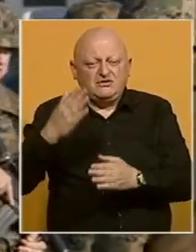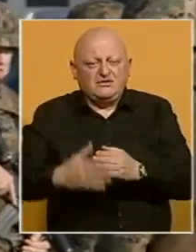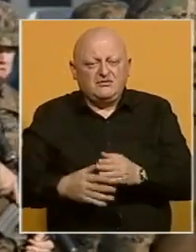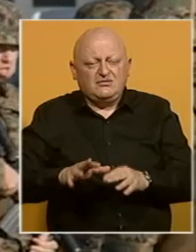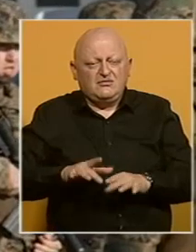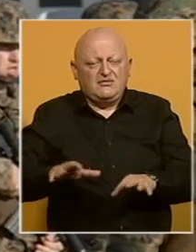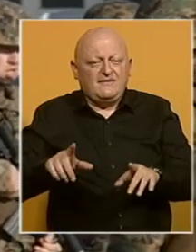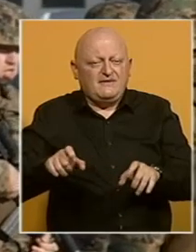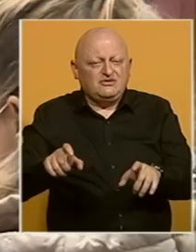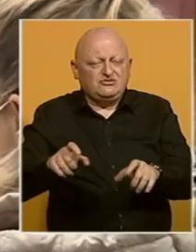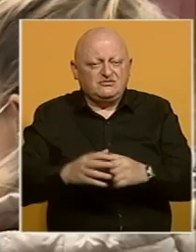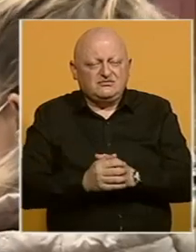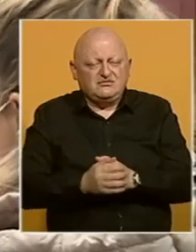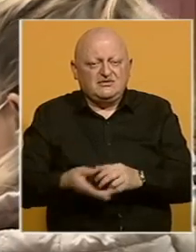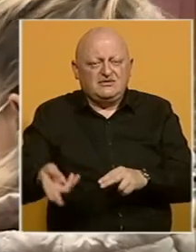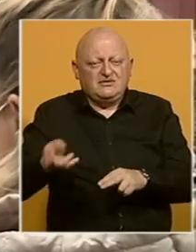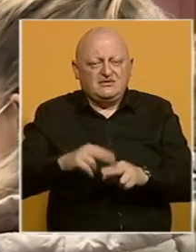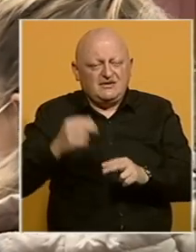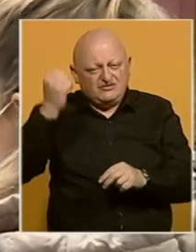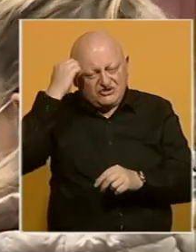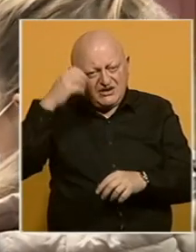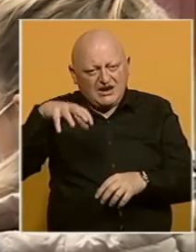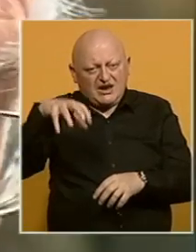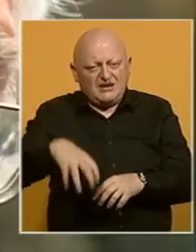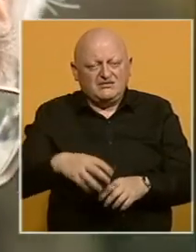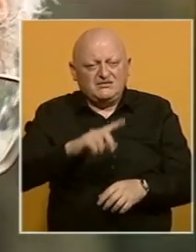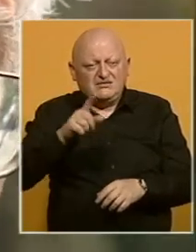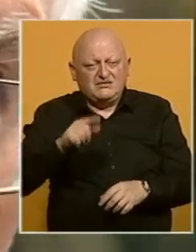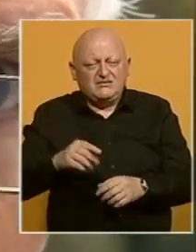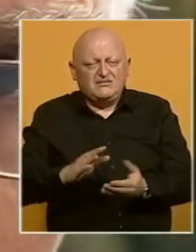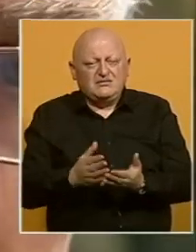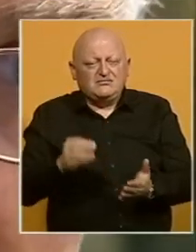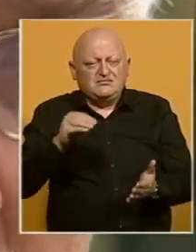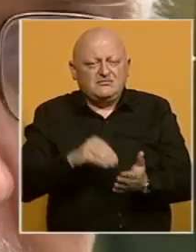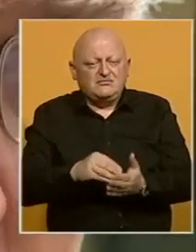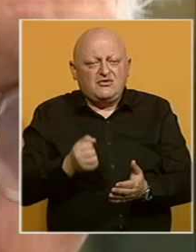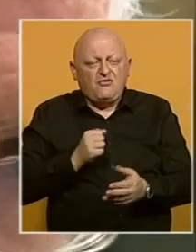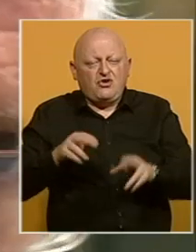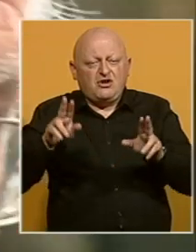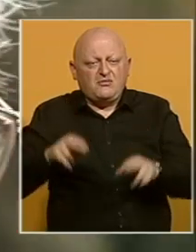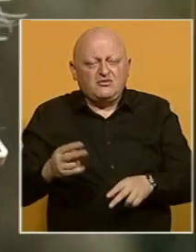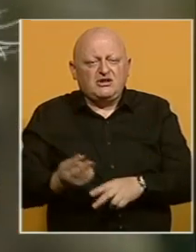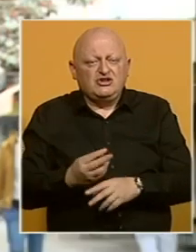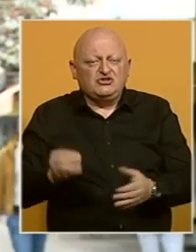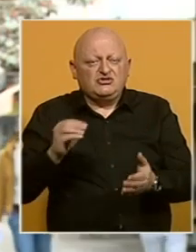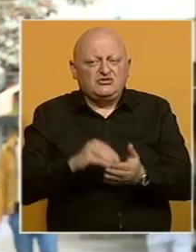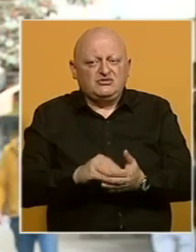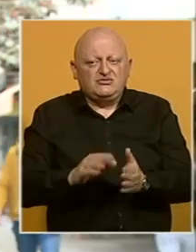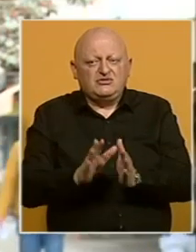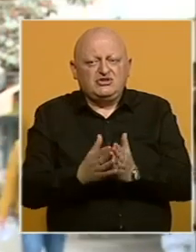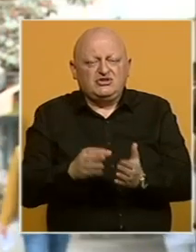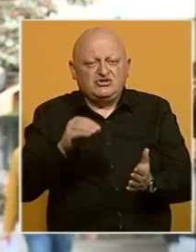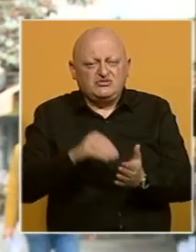pandemija koronavirusa. A najveći kamen spoticanja bilo je pitanje knjiženja perspektivne vojne imovine na državu. Knjiženje